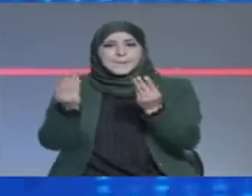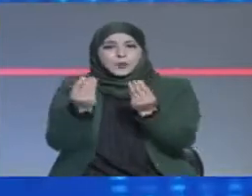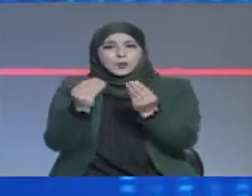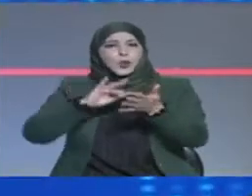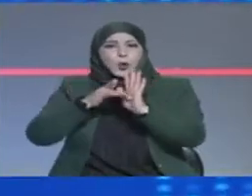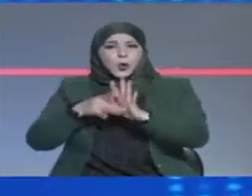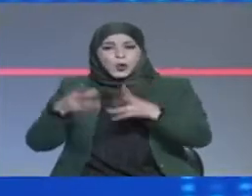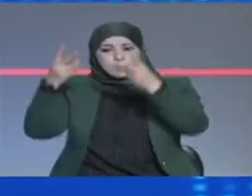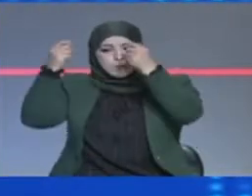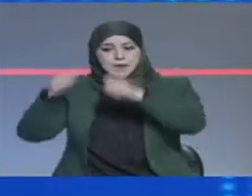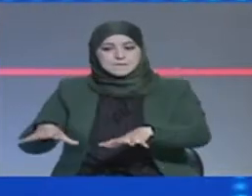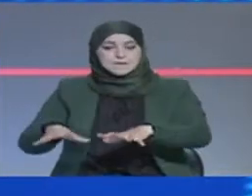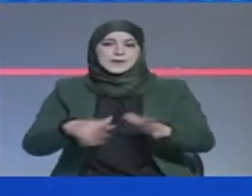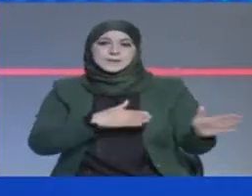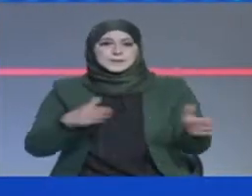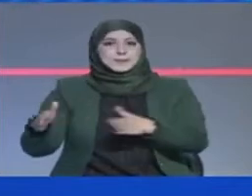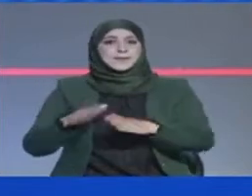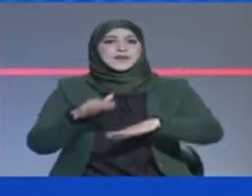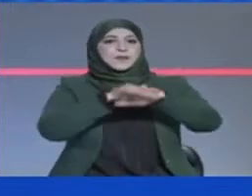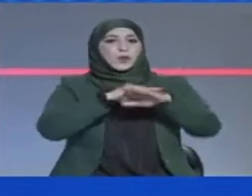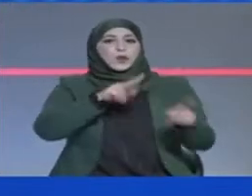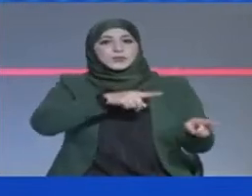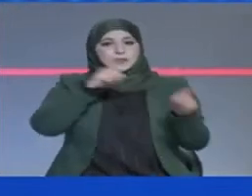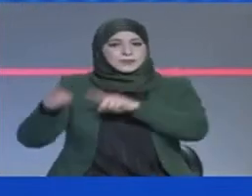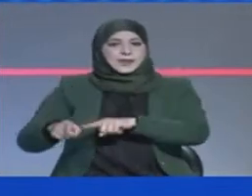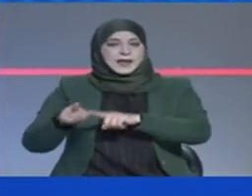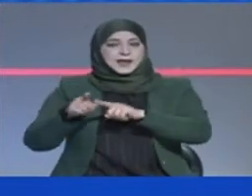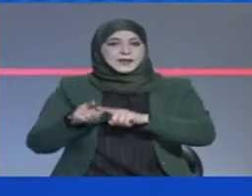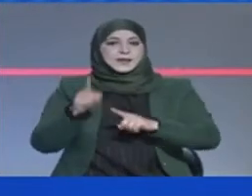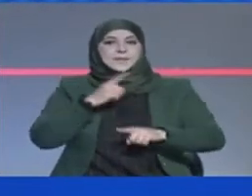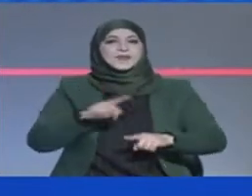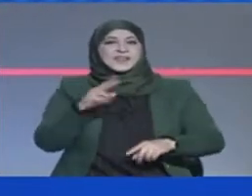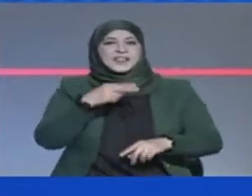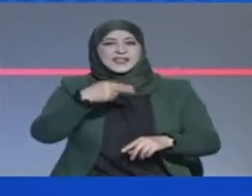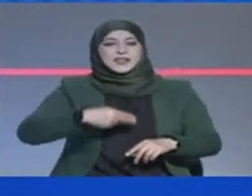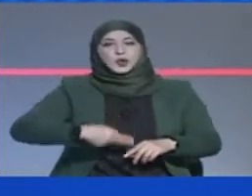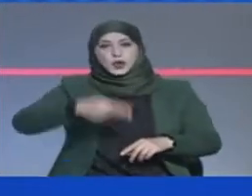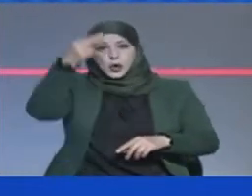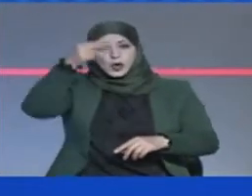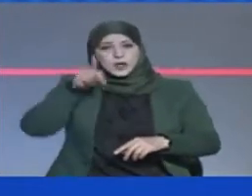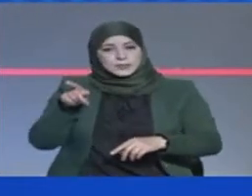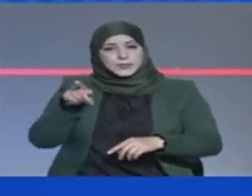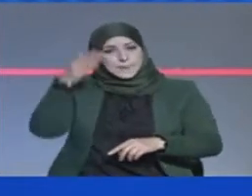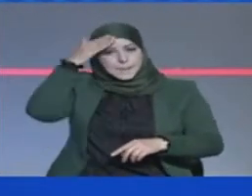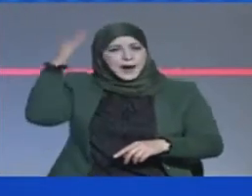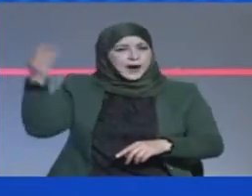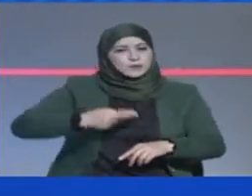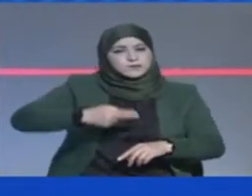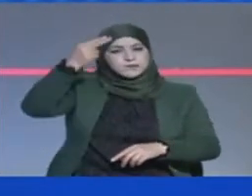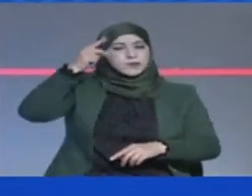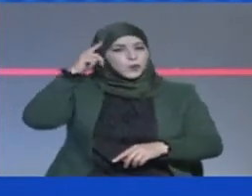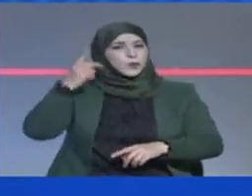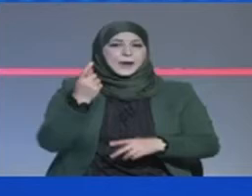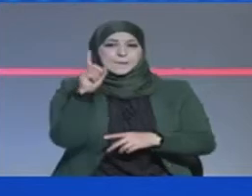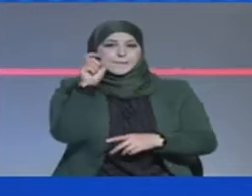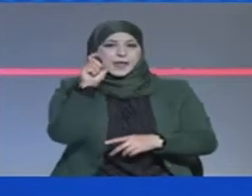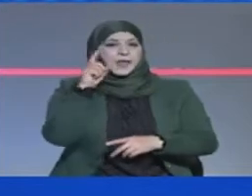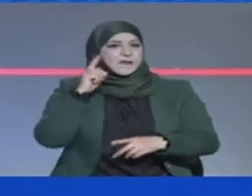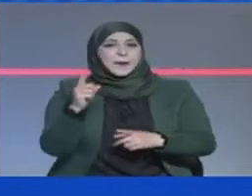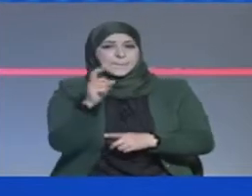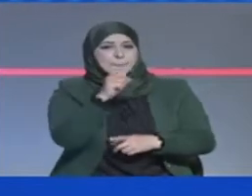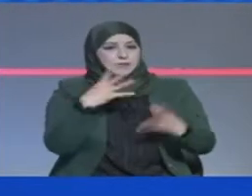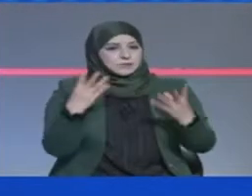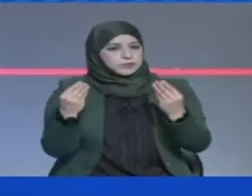في شأن آخر تعتبر منطقة الشمال الغربي خزانة تونس من الماء إذ تسخر بالثروات المائية